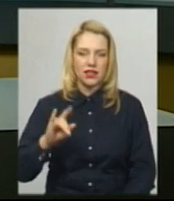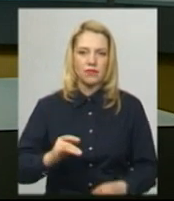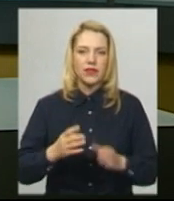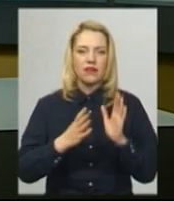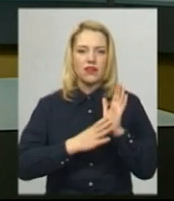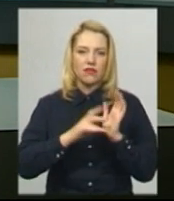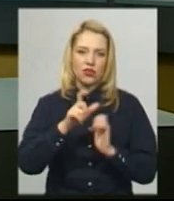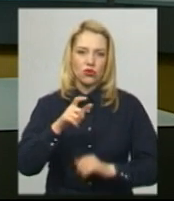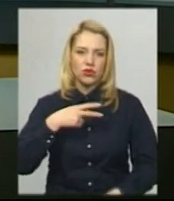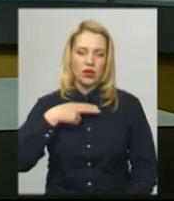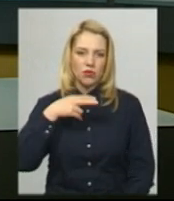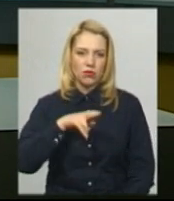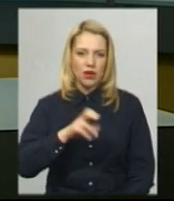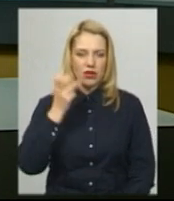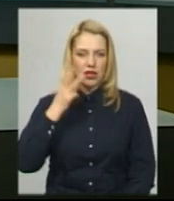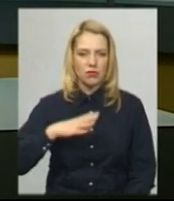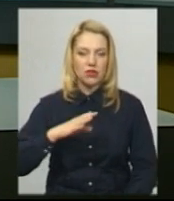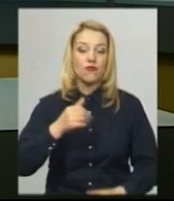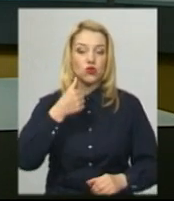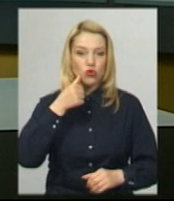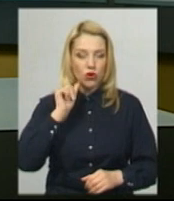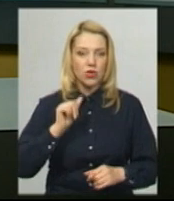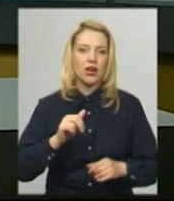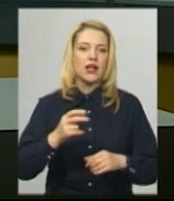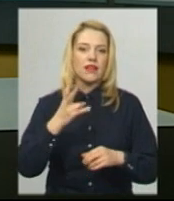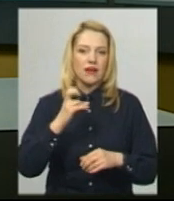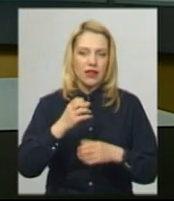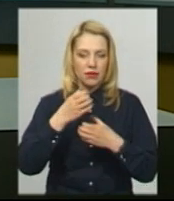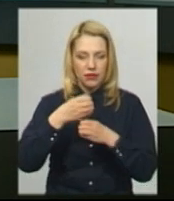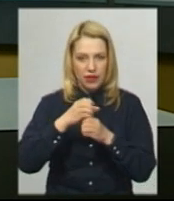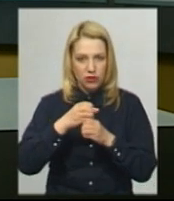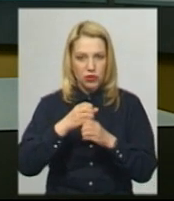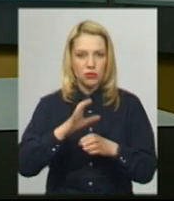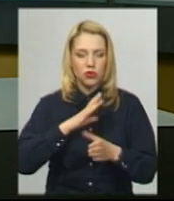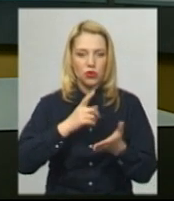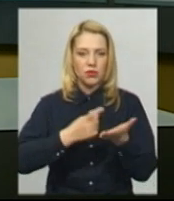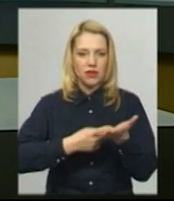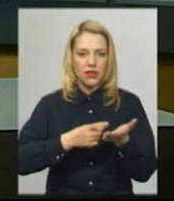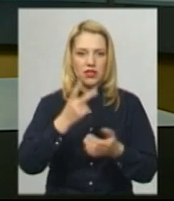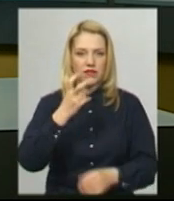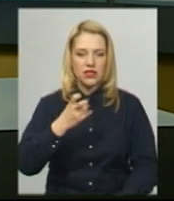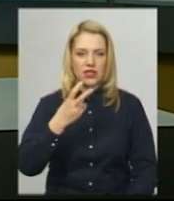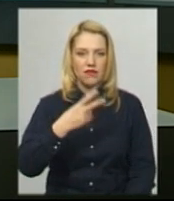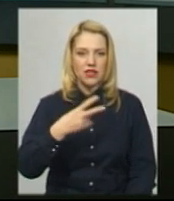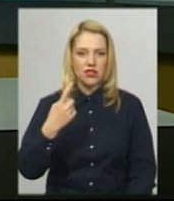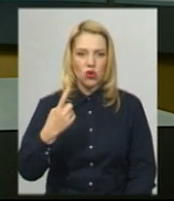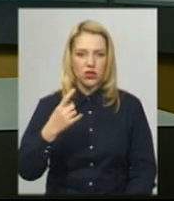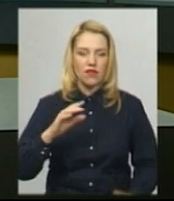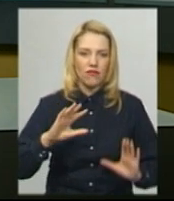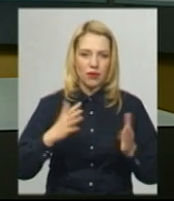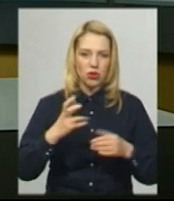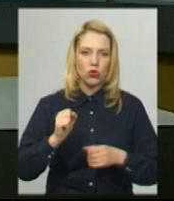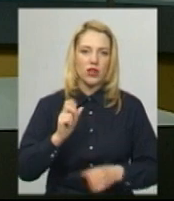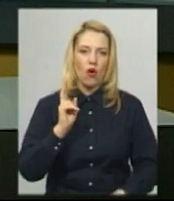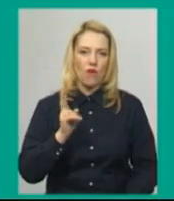померли. Нагадаю, вчора на цю годину на Хмельниччині було лабораторно підтверджено 221 випадок на ковід-19.